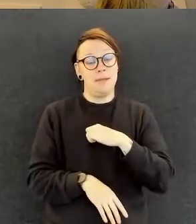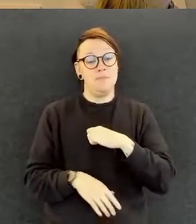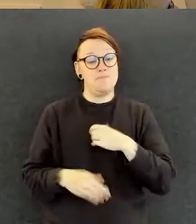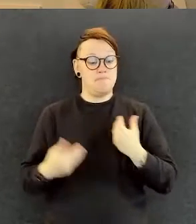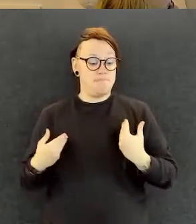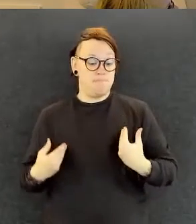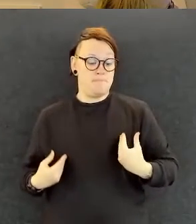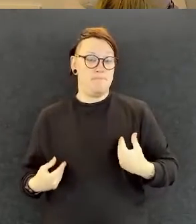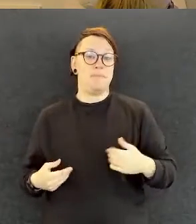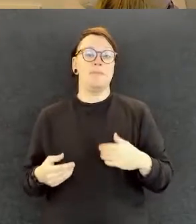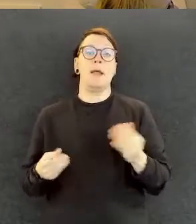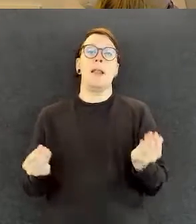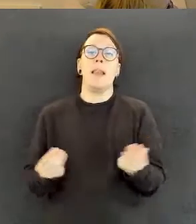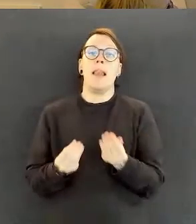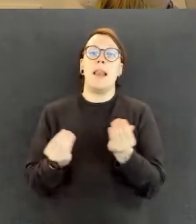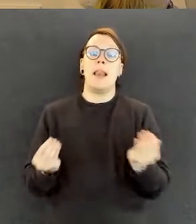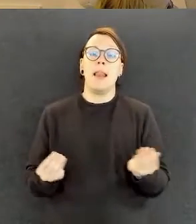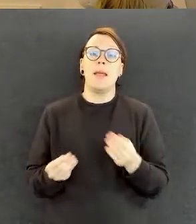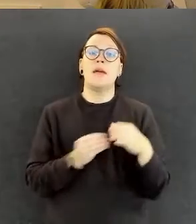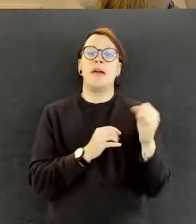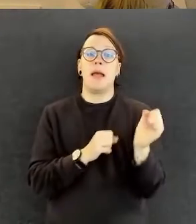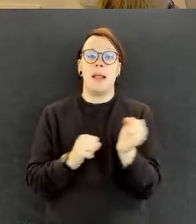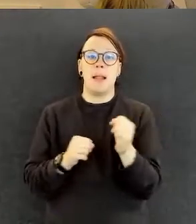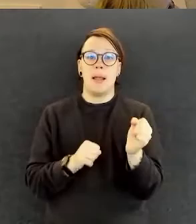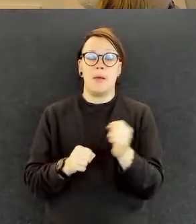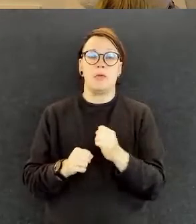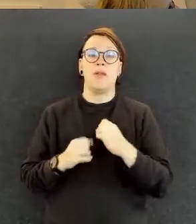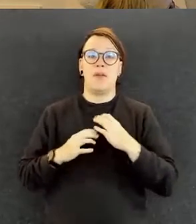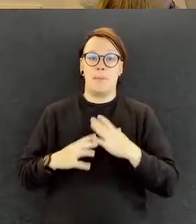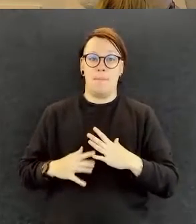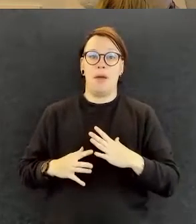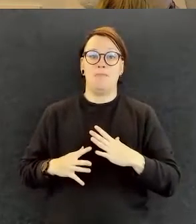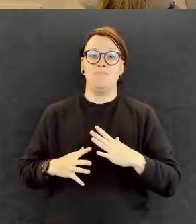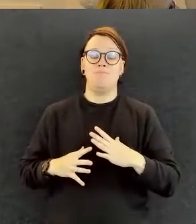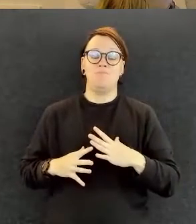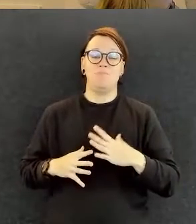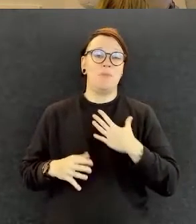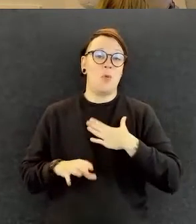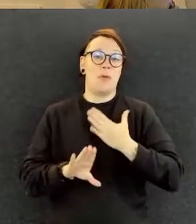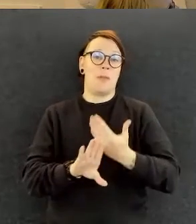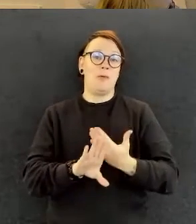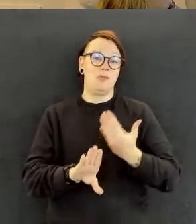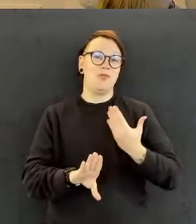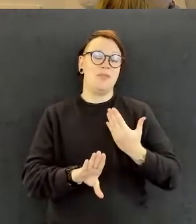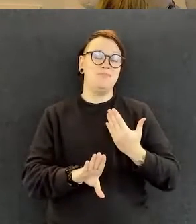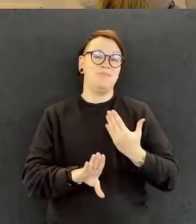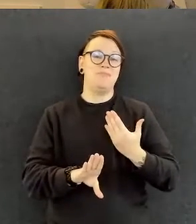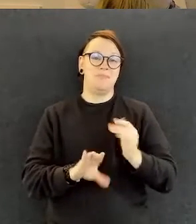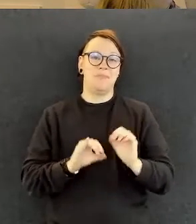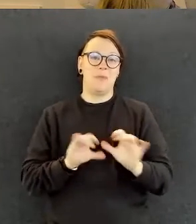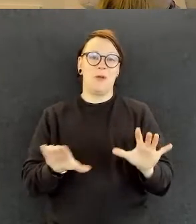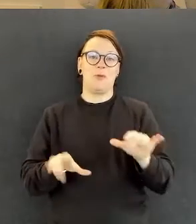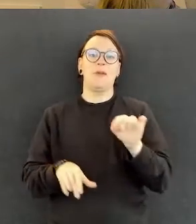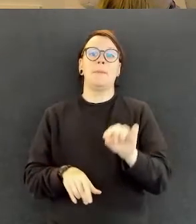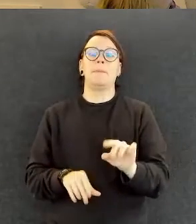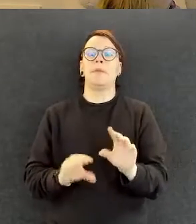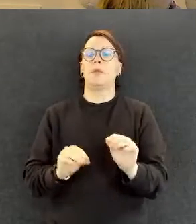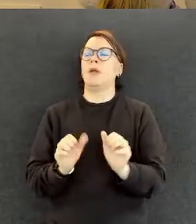lievi liikuntavammaja. Tämä on se tausta, mistä minä tulen tähän kysymykseen. Mutta siihen